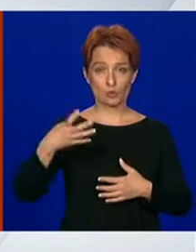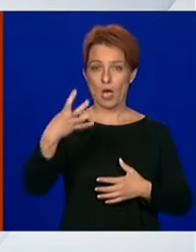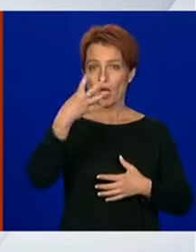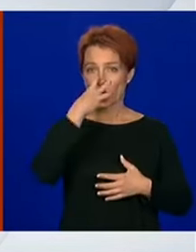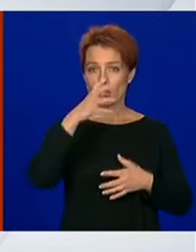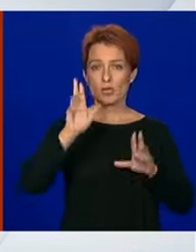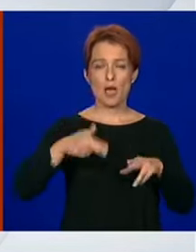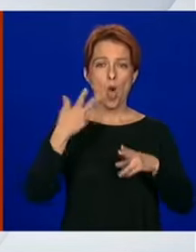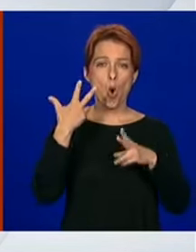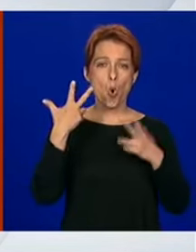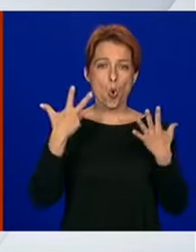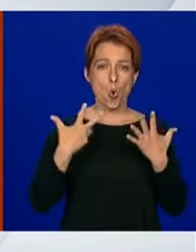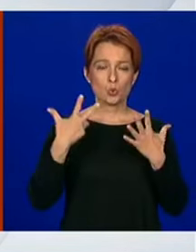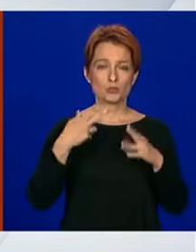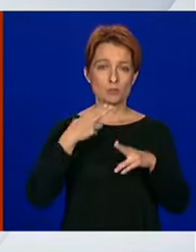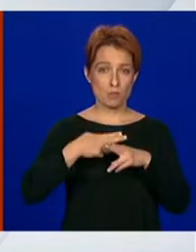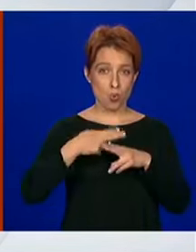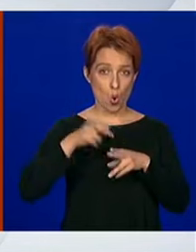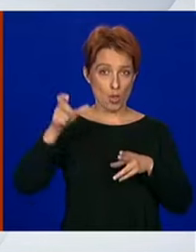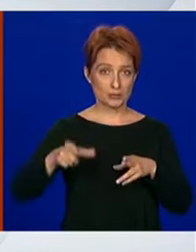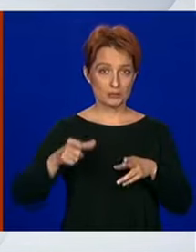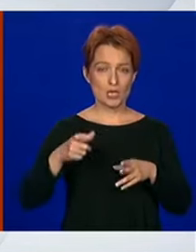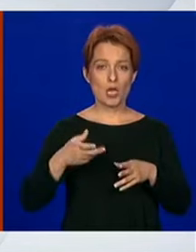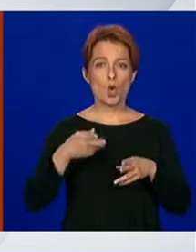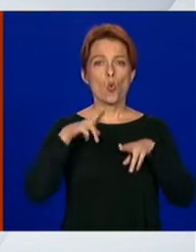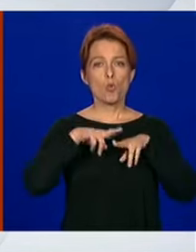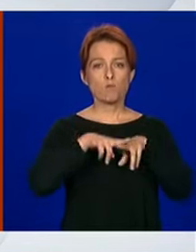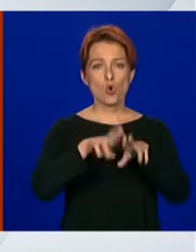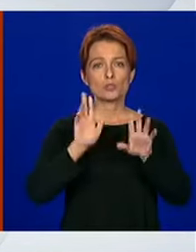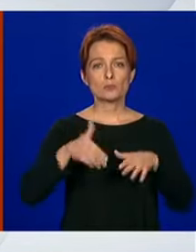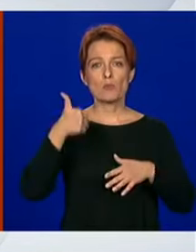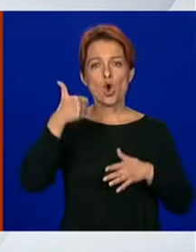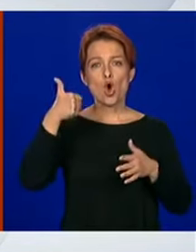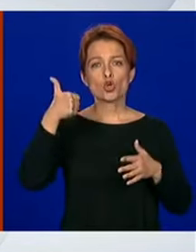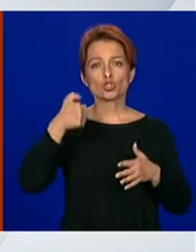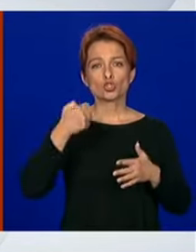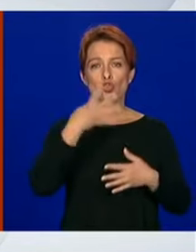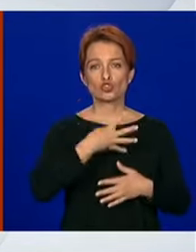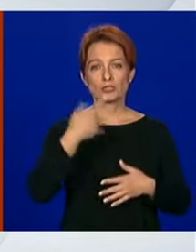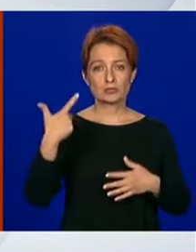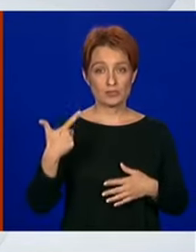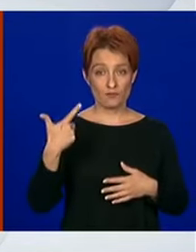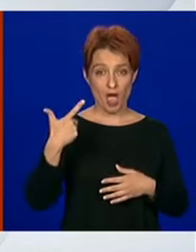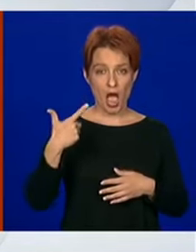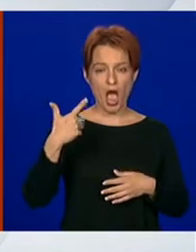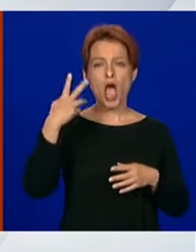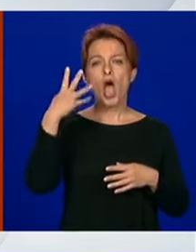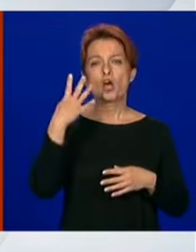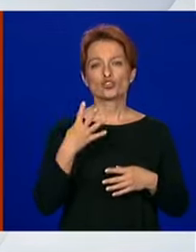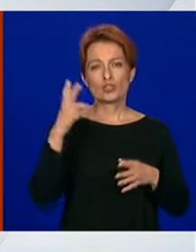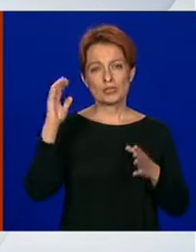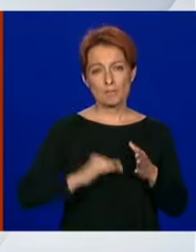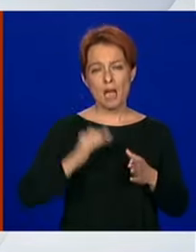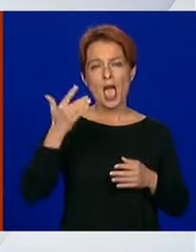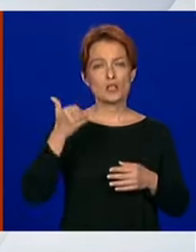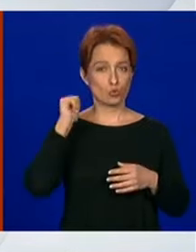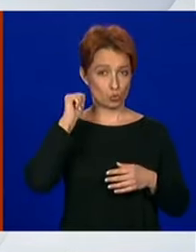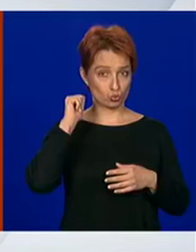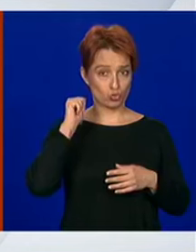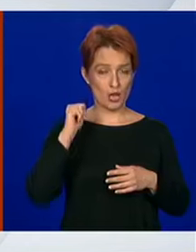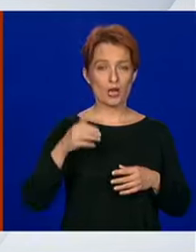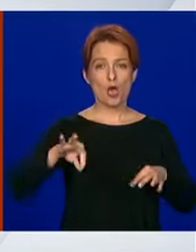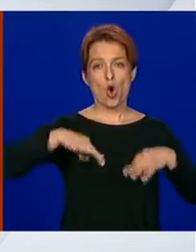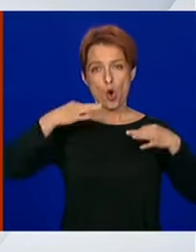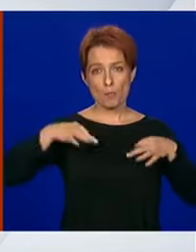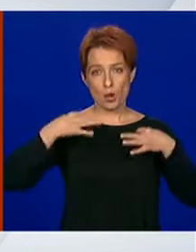8 bolesnika, hospitaliziranih je 142, 4 manje u odnosu na jučer. Oporavljenih,